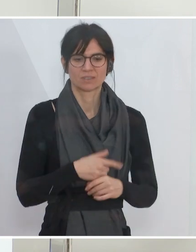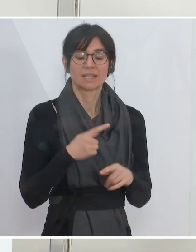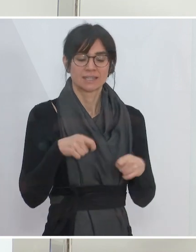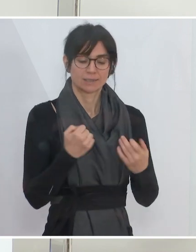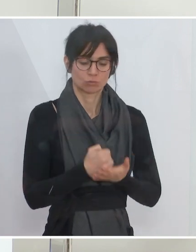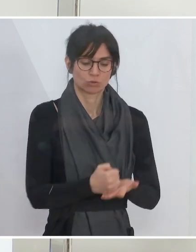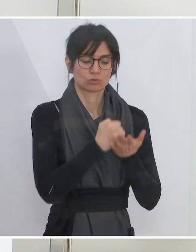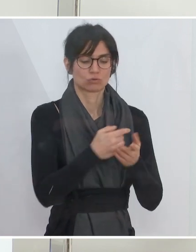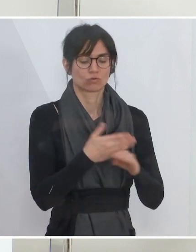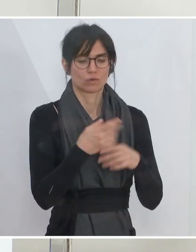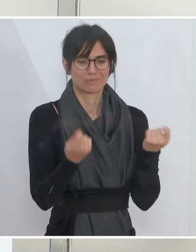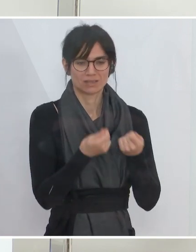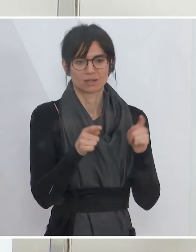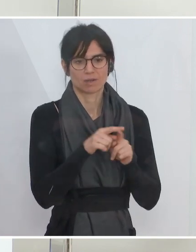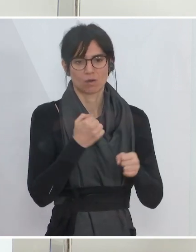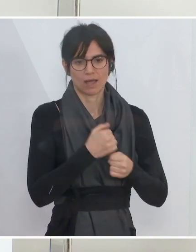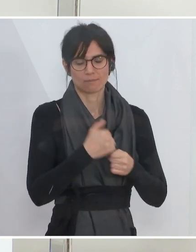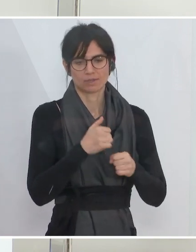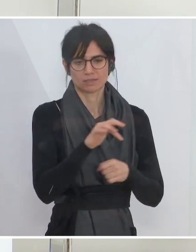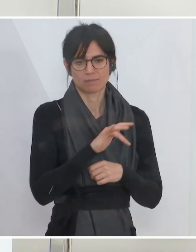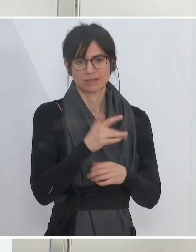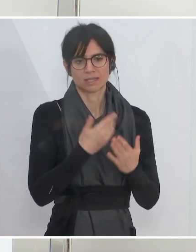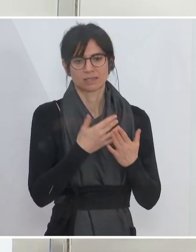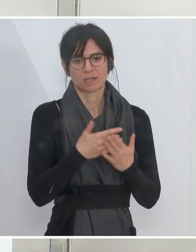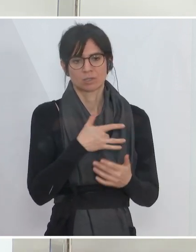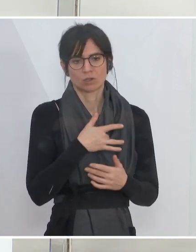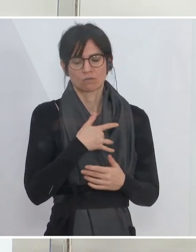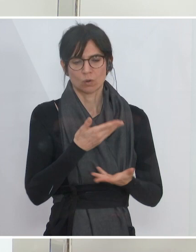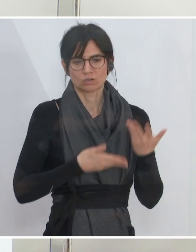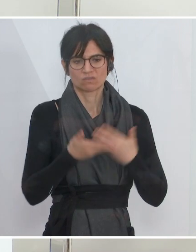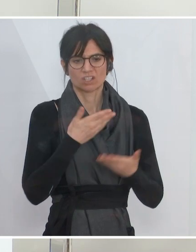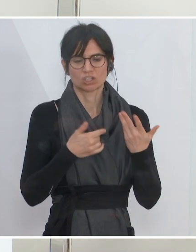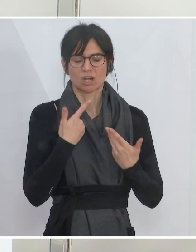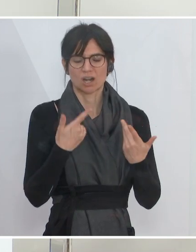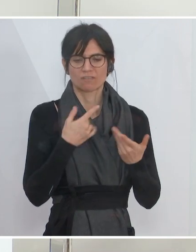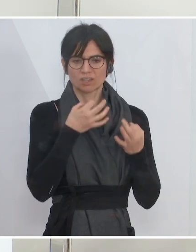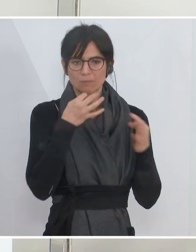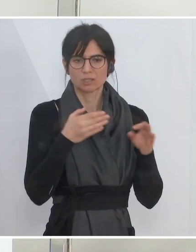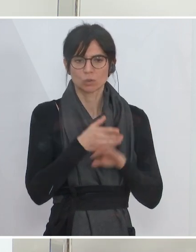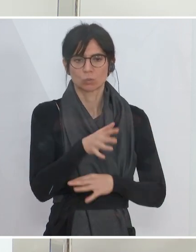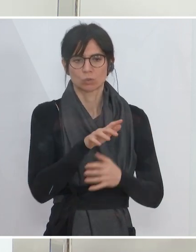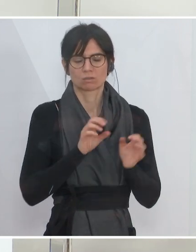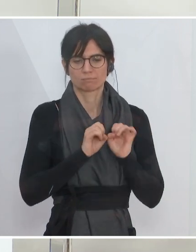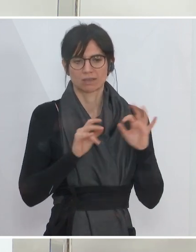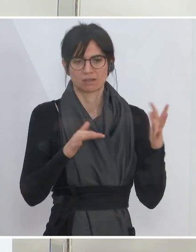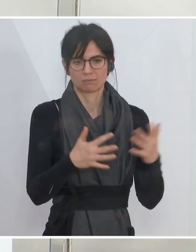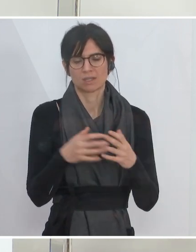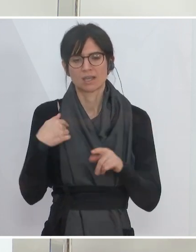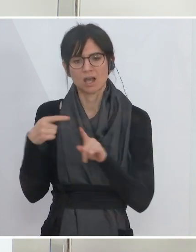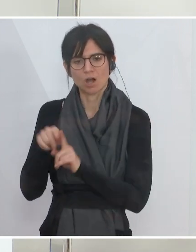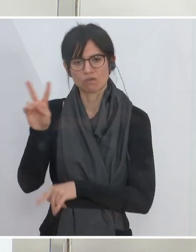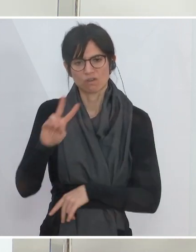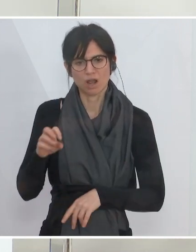Arbeitsplätze, um eben die Volkswirtschaft besser durch die Krise zu bekommen. Auch für Vorarlberg natürlich und ich möchte